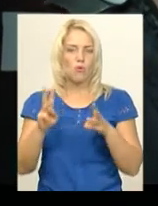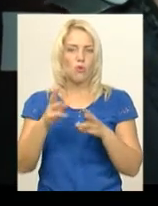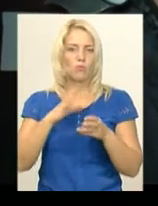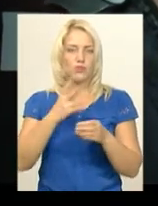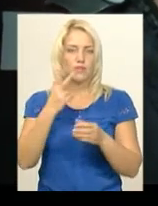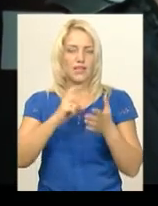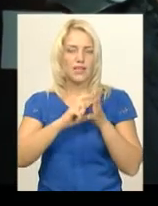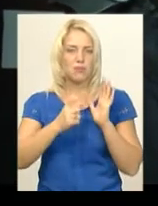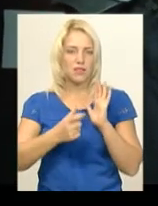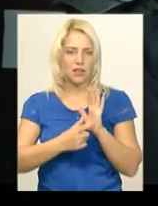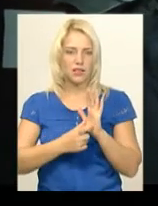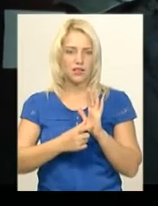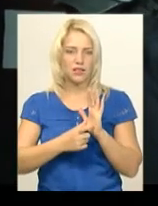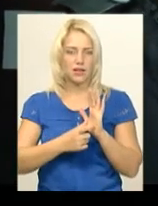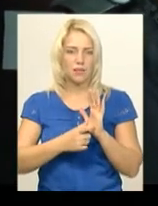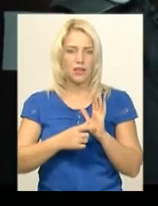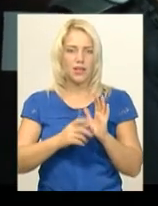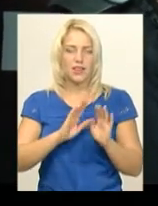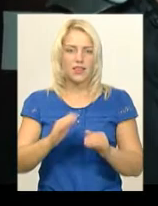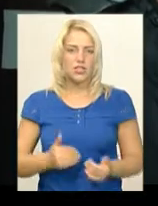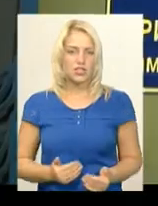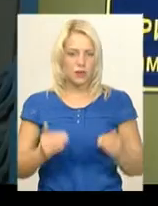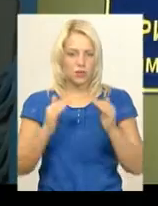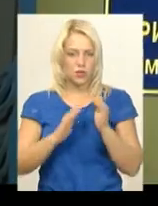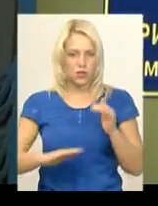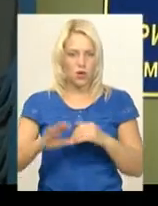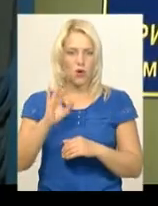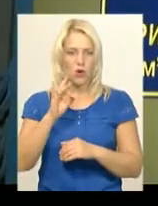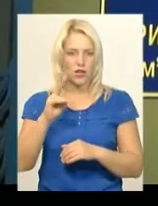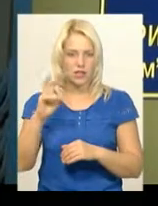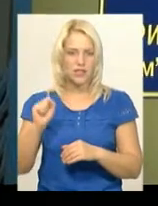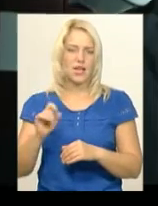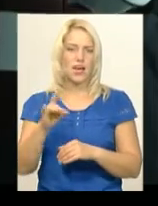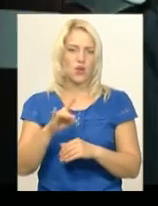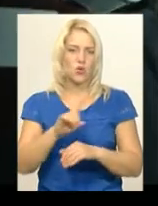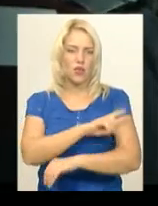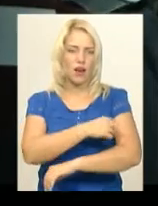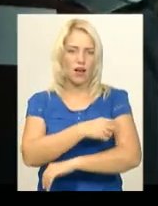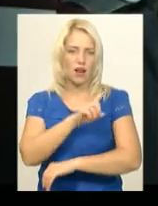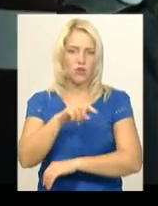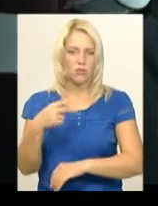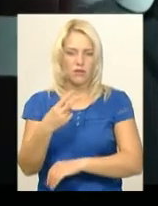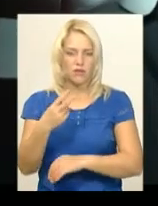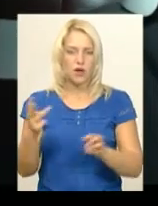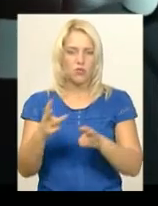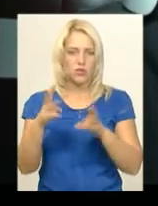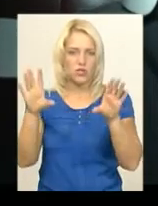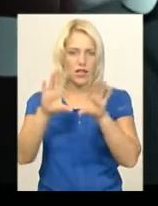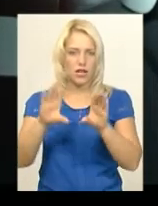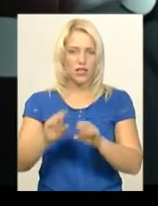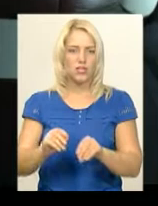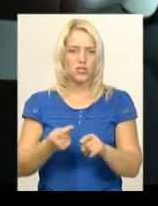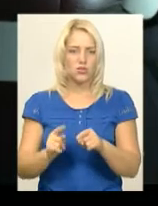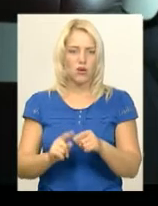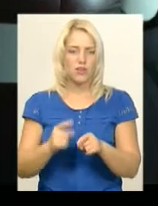незадіяної будівлі Ориненської районної лікарні номер 2. Пожежу локалізовано у першій годині